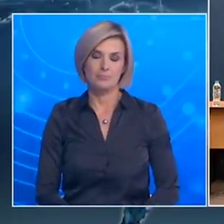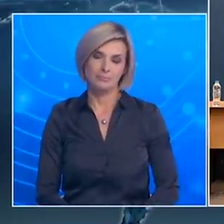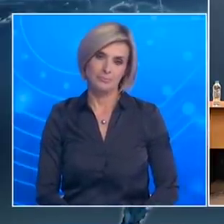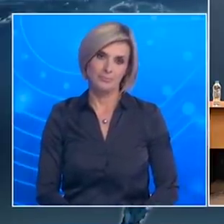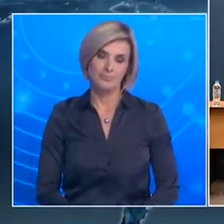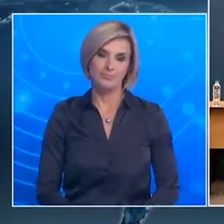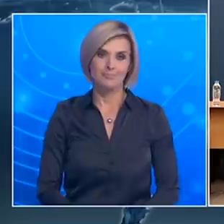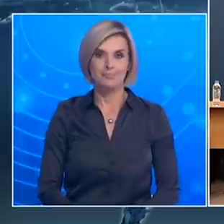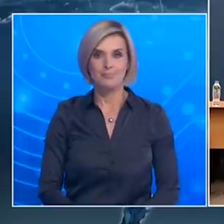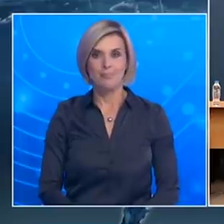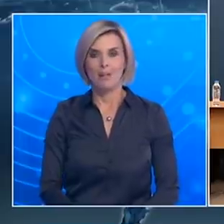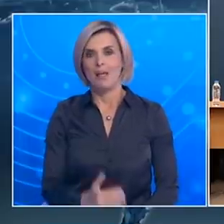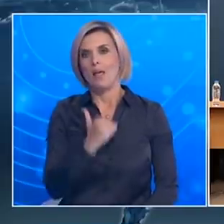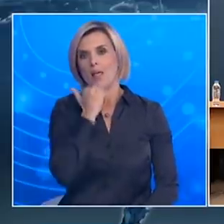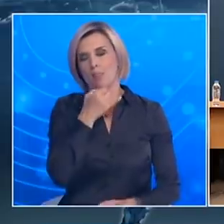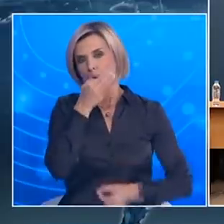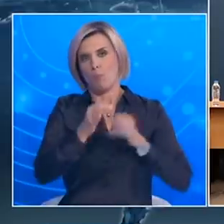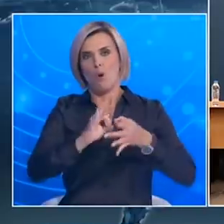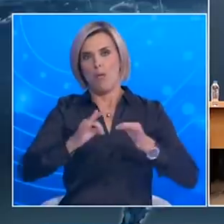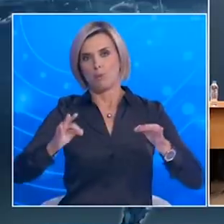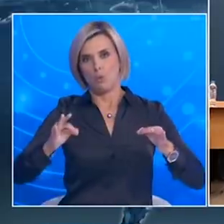Λοιπόν, δεν θέλω να μπω σε λεπτομέρειες